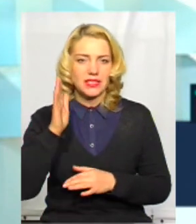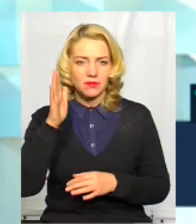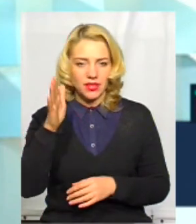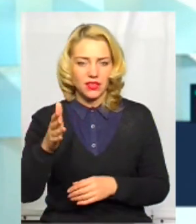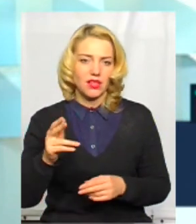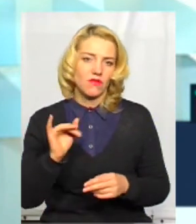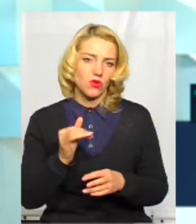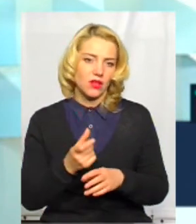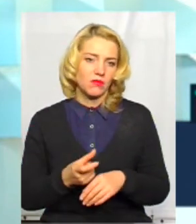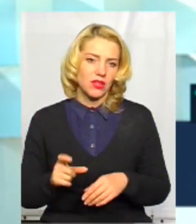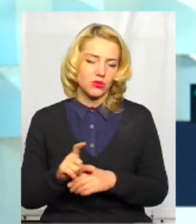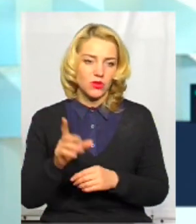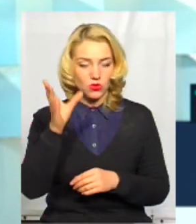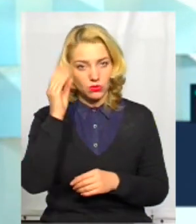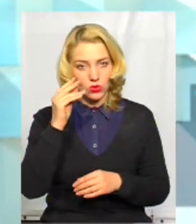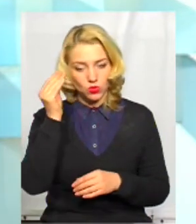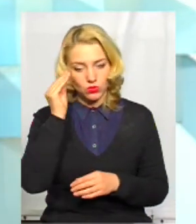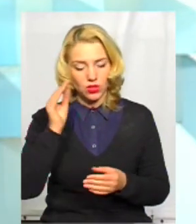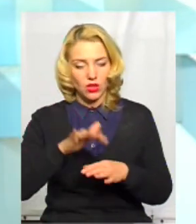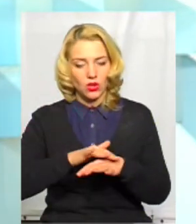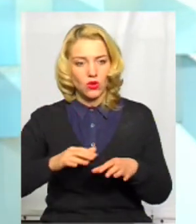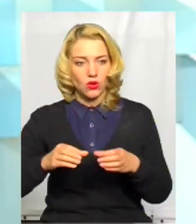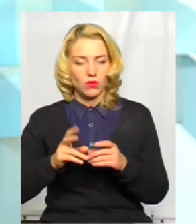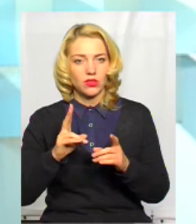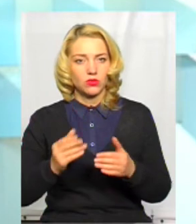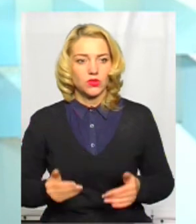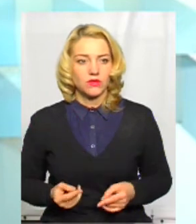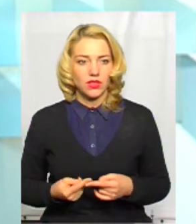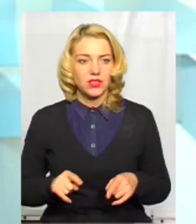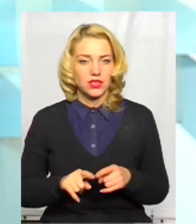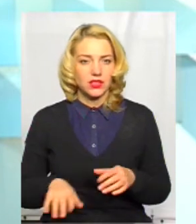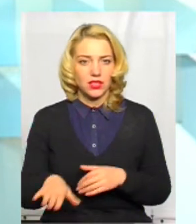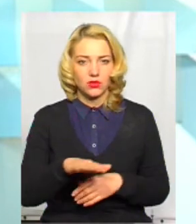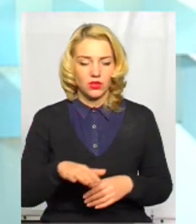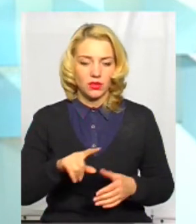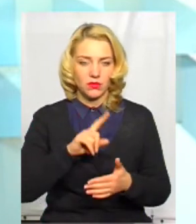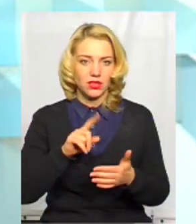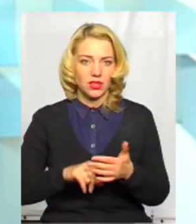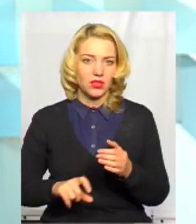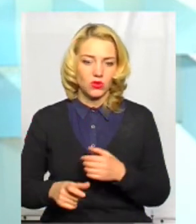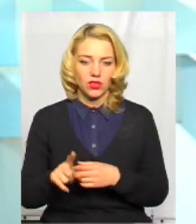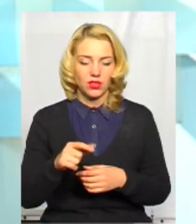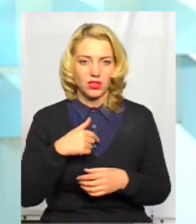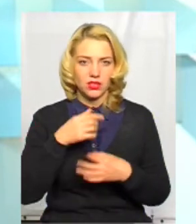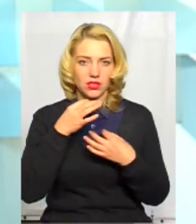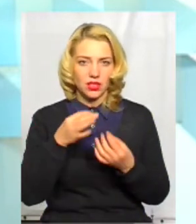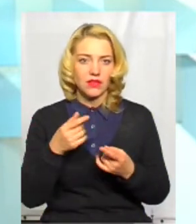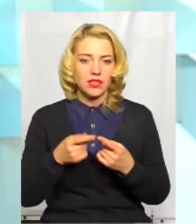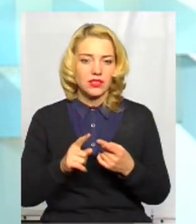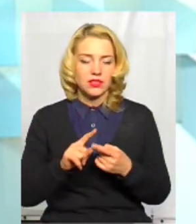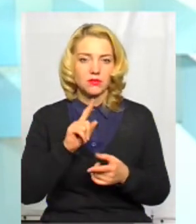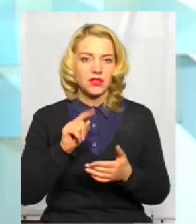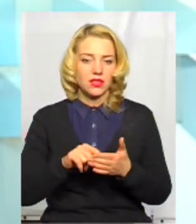вона відбулася максимальне зрахування думки громад, які проживають на певних територіях. Питання доріг, про які ми вже сказали. Це питання